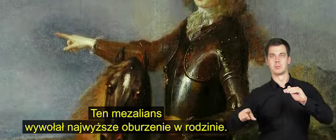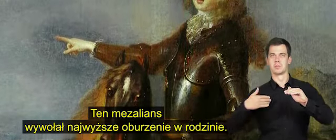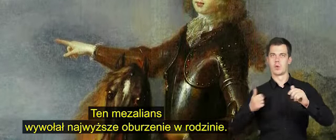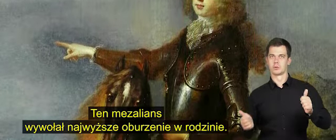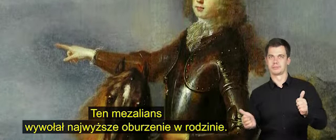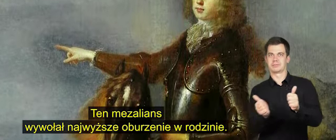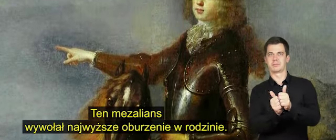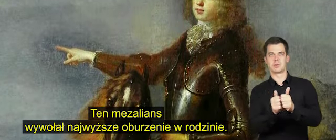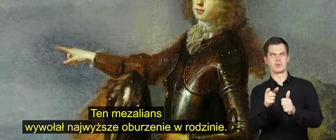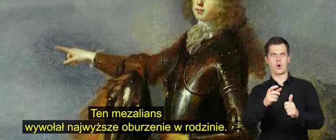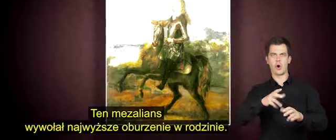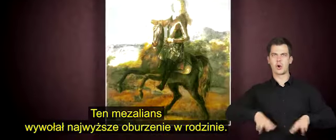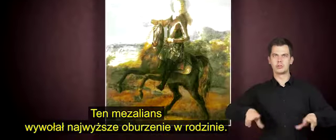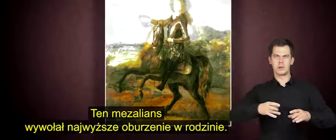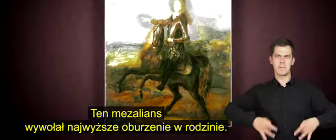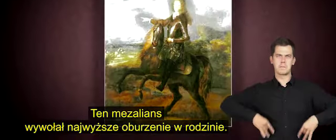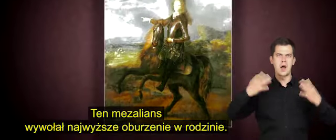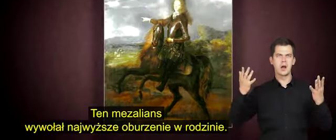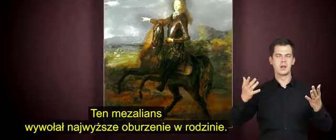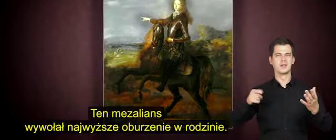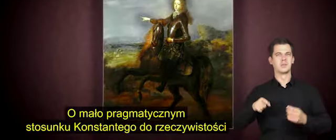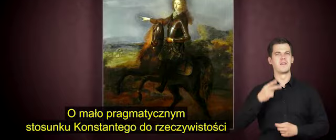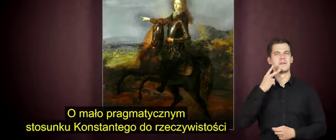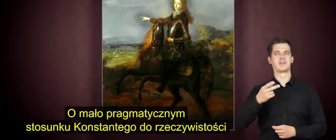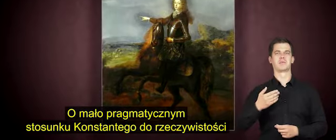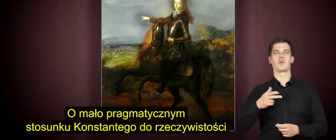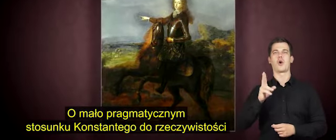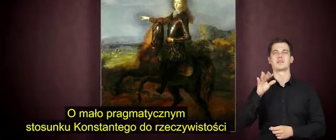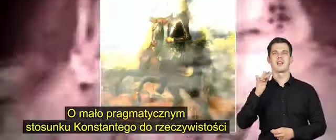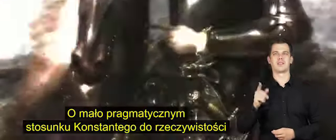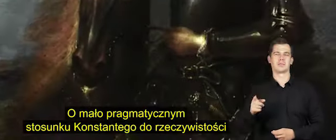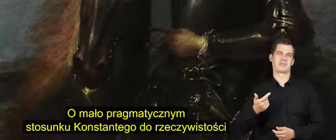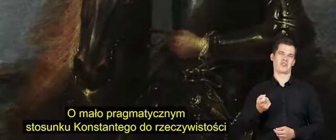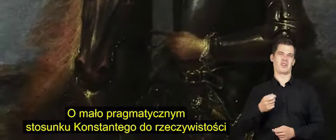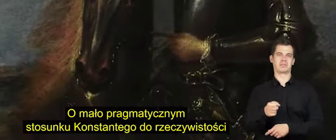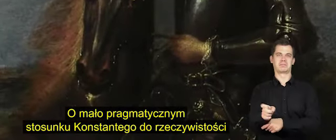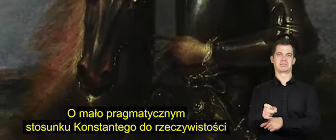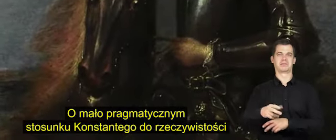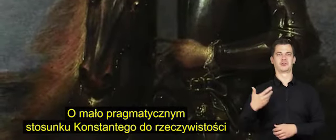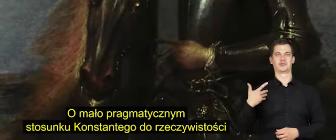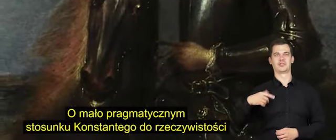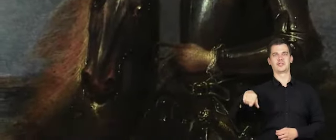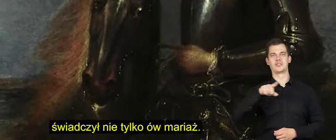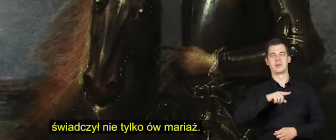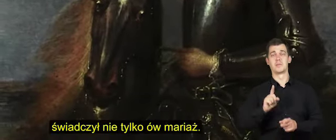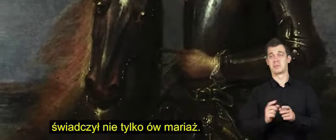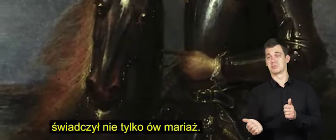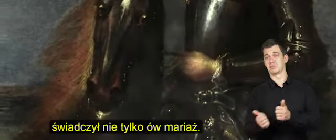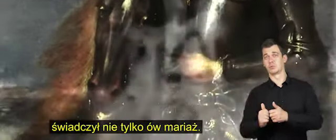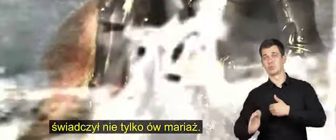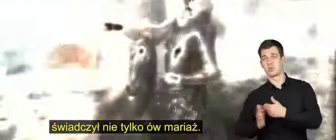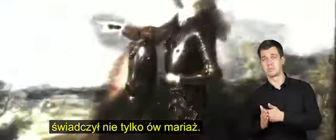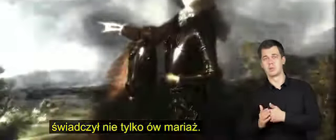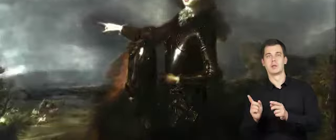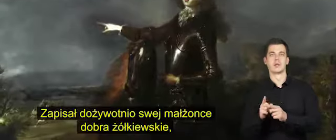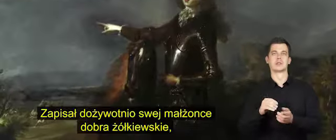Ten mezalians wywołał najwyższe oburzenie w rodzinie. O mało pragmatycznym stosunku Konstantego do rzeczywistości świadczył nie tylko